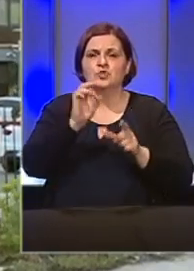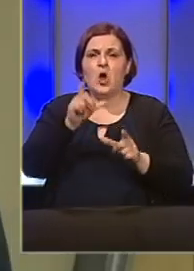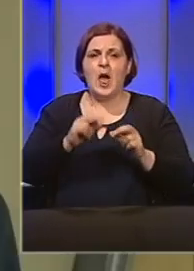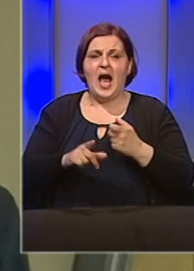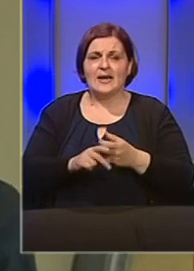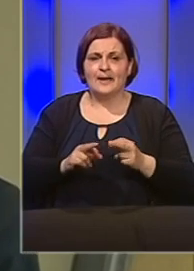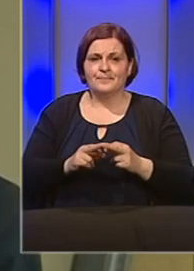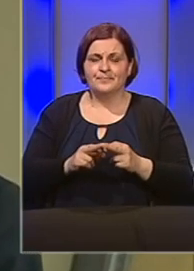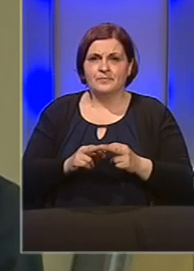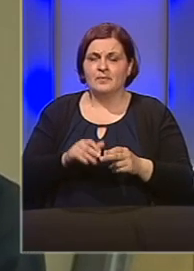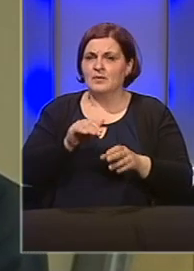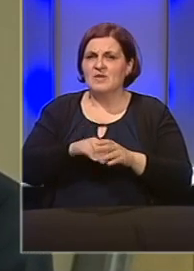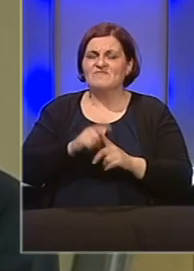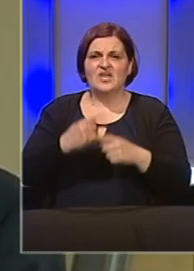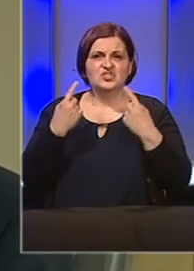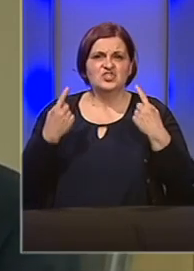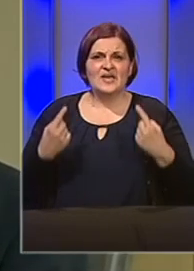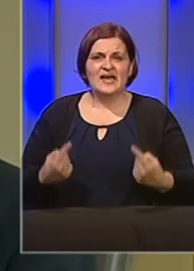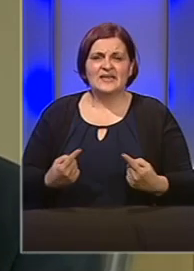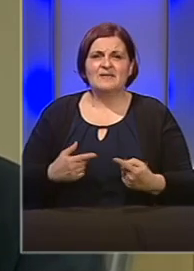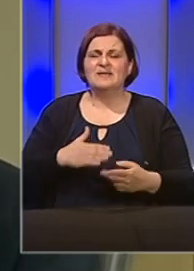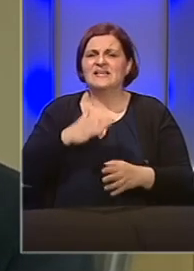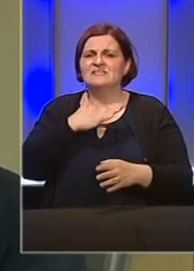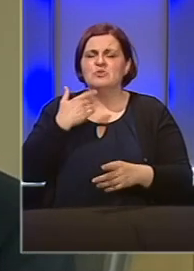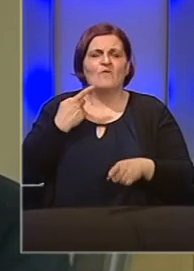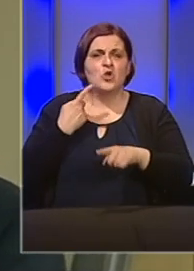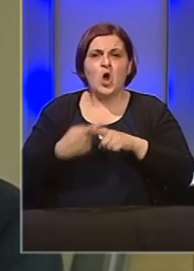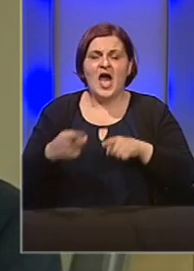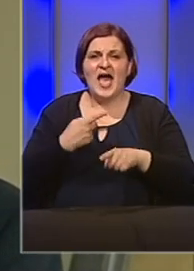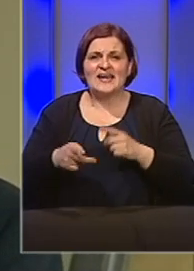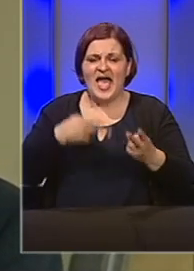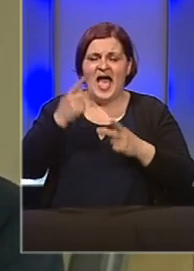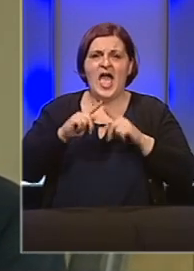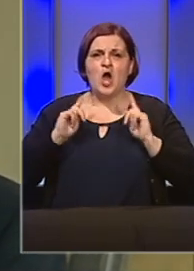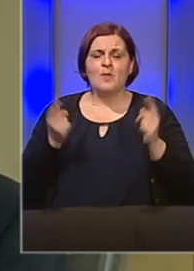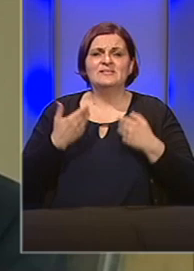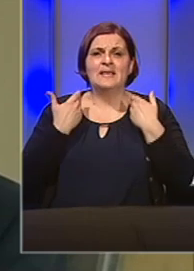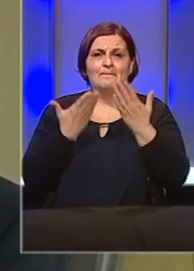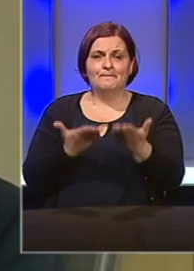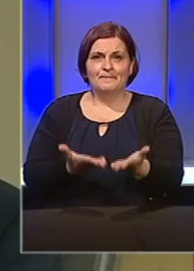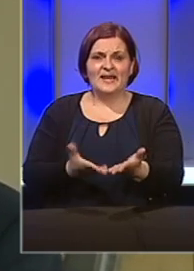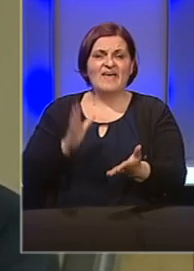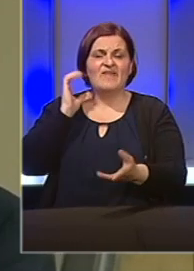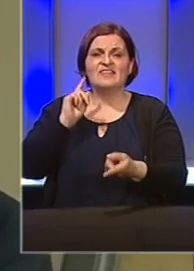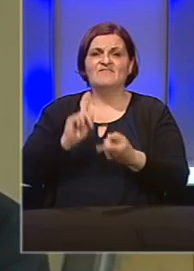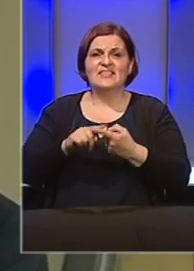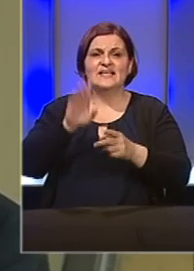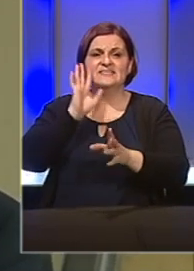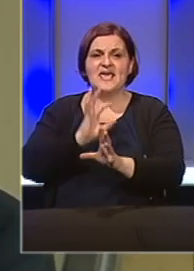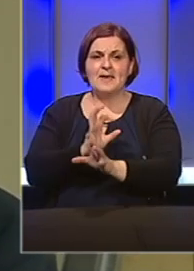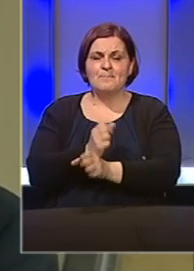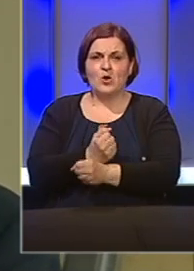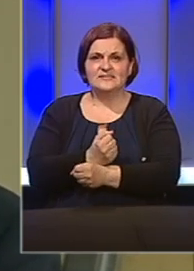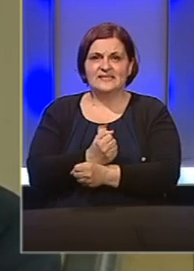Obzirom da već postoje sasvim dovoljni razlozi, Komisija predlaže vlade Federacije Bosne i